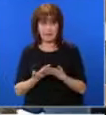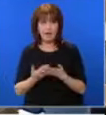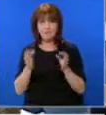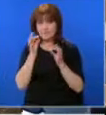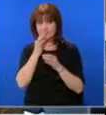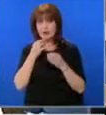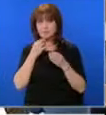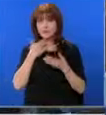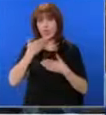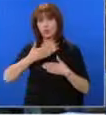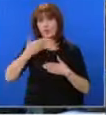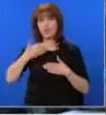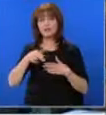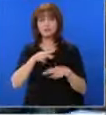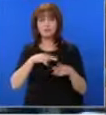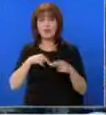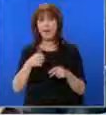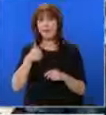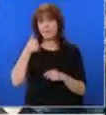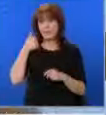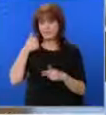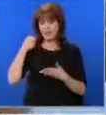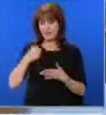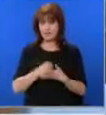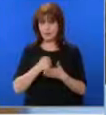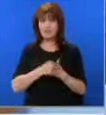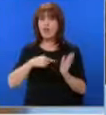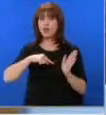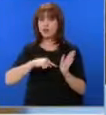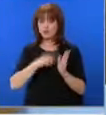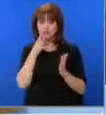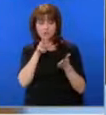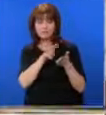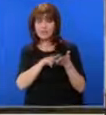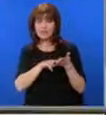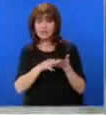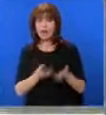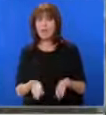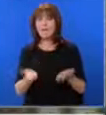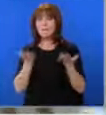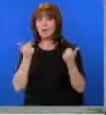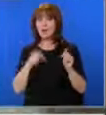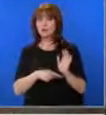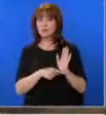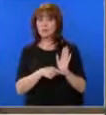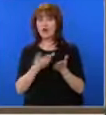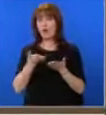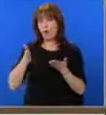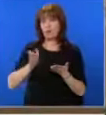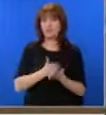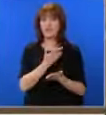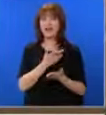нямаше доклад от комисия. БСП обаче настояха точката да се разгледа. По-рано депутатите отхвърлиха